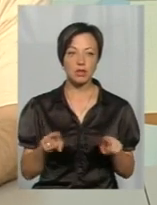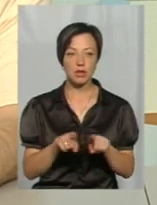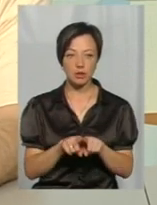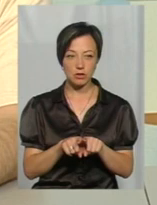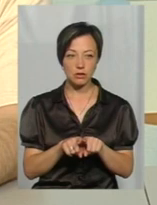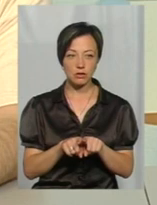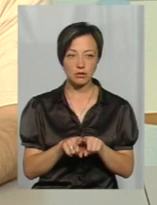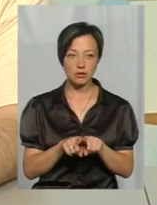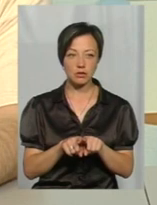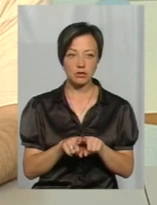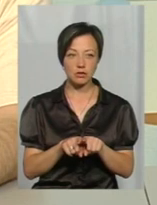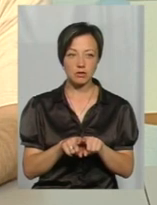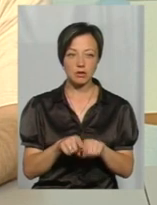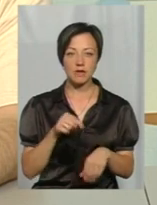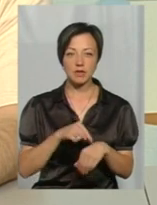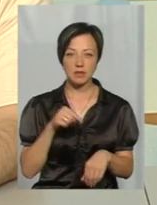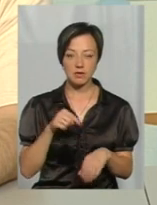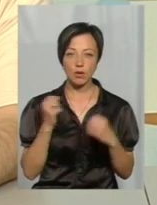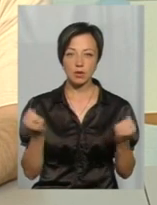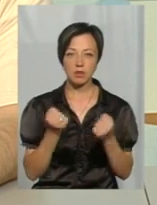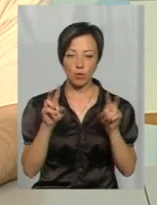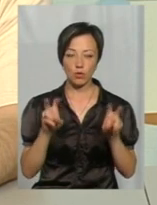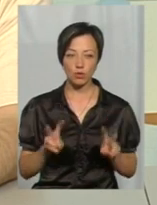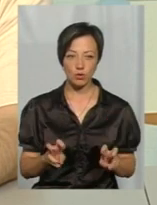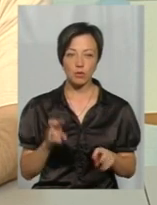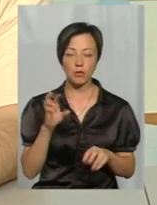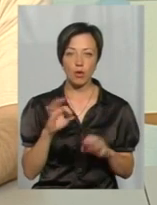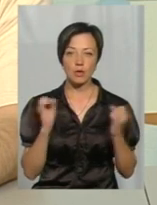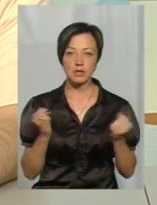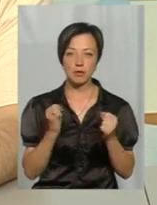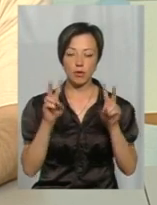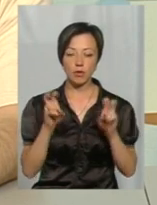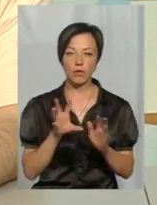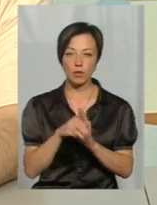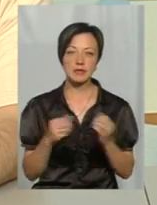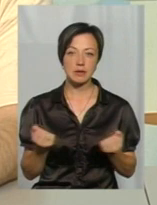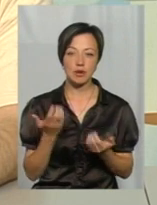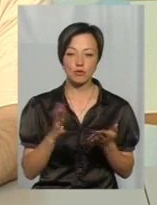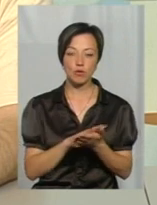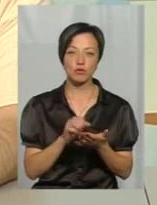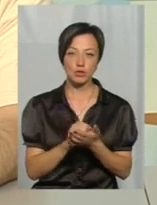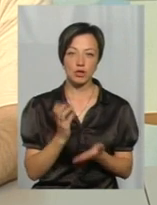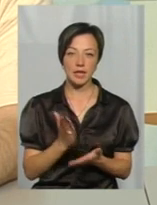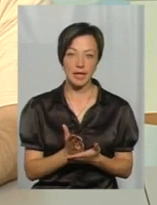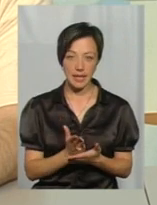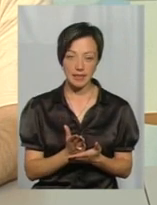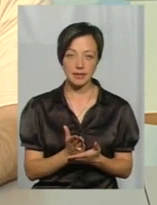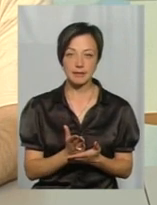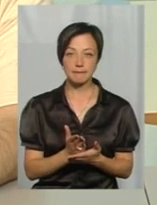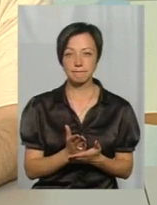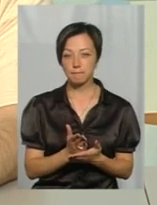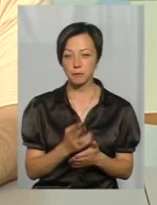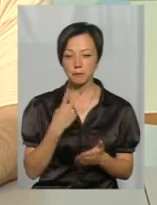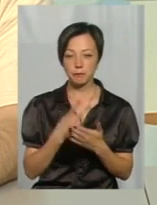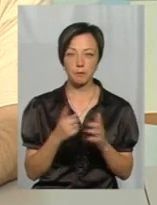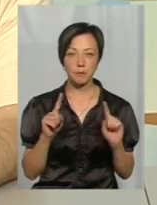дуже вразливий для озимих культур, тому що озимі культури входять в зиму, якщо є пошкодження, теж, значить, бачимо